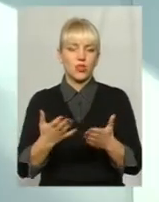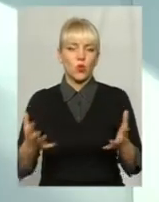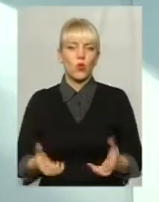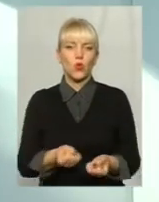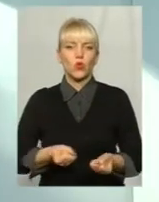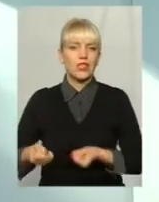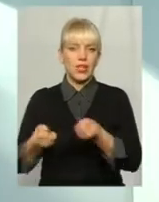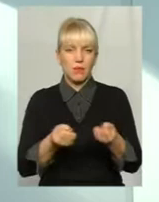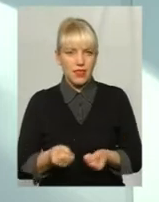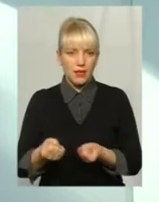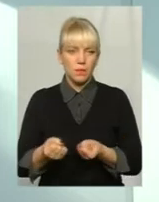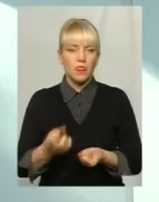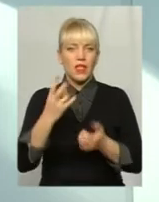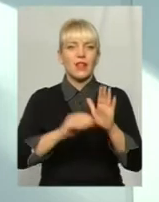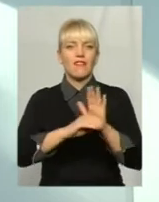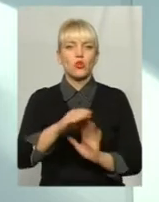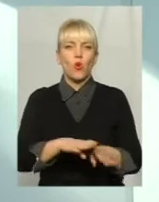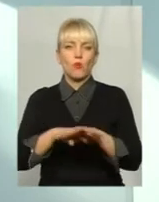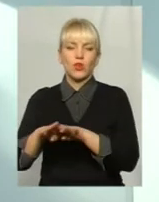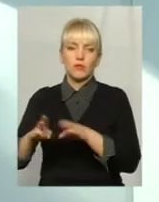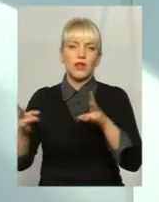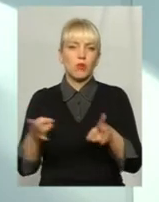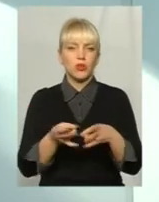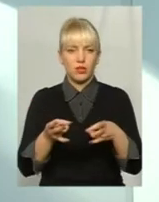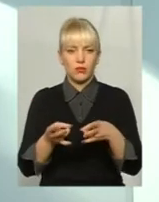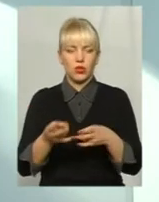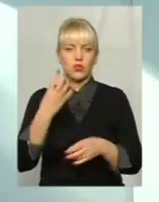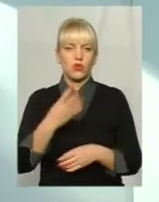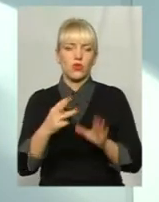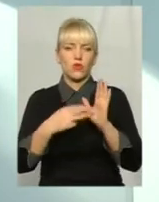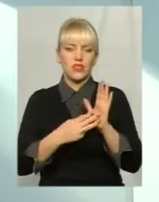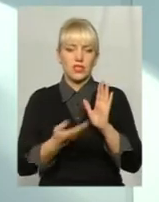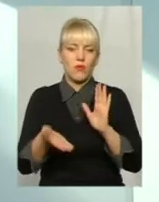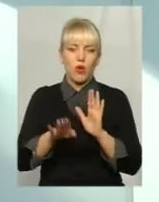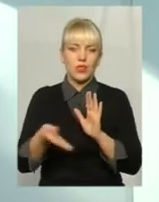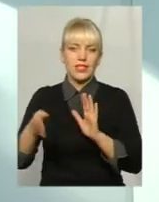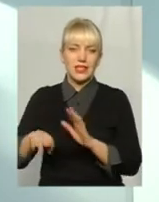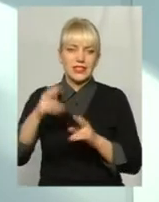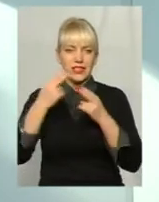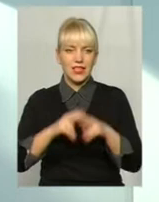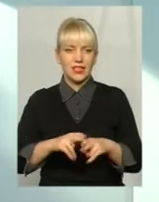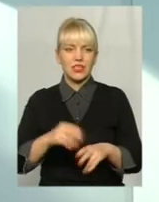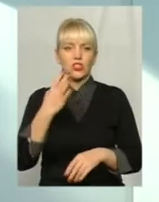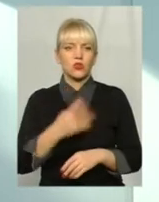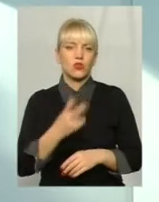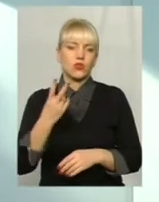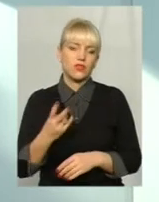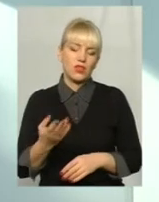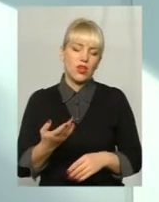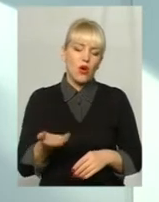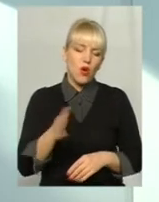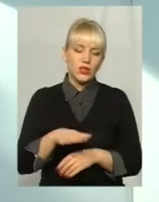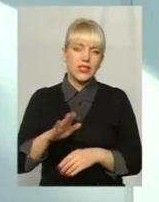розуміємо, належного утримання на високому рівні, потрібно 48 одиниць техніки, 42 одиниці техніки по